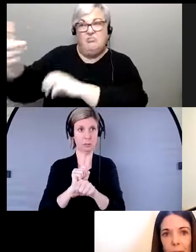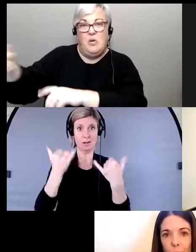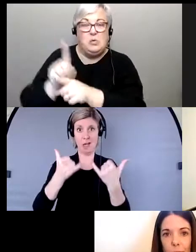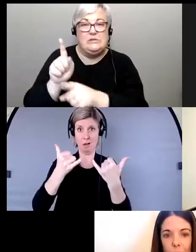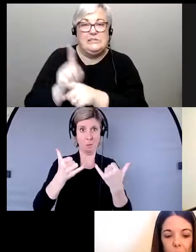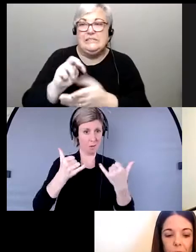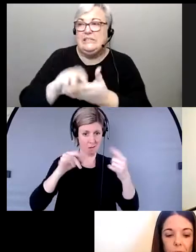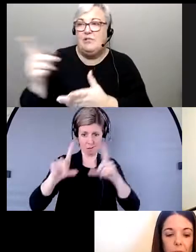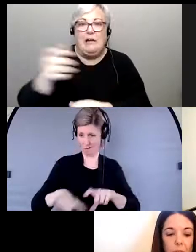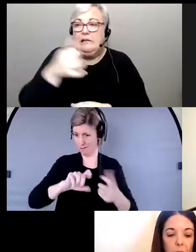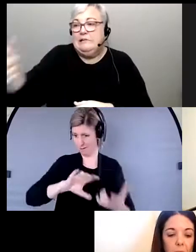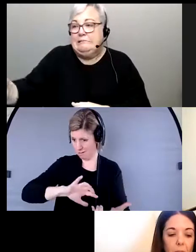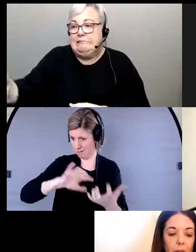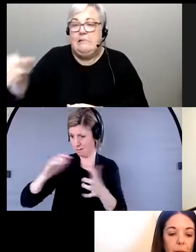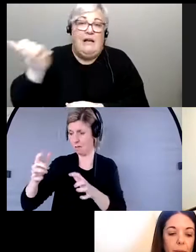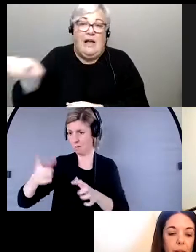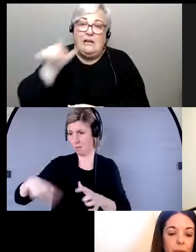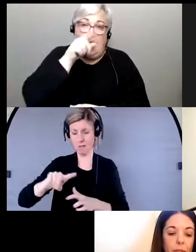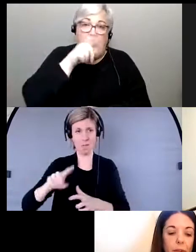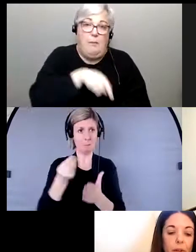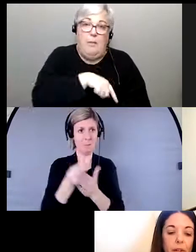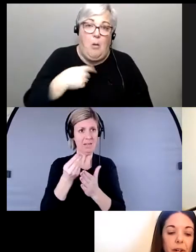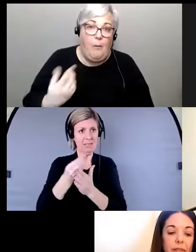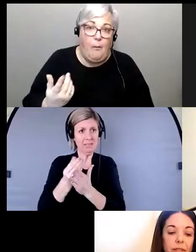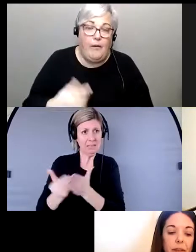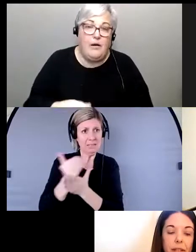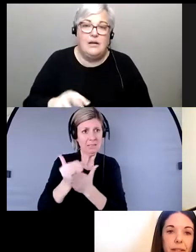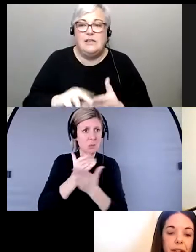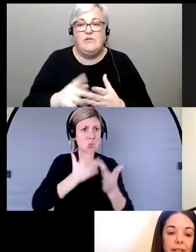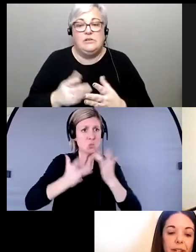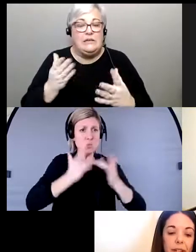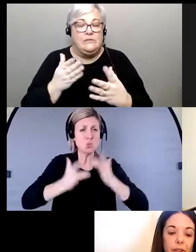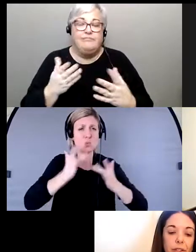et ce qui menace leur capacité de survie.